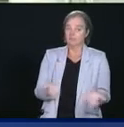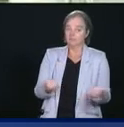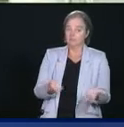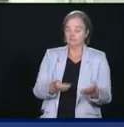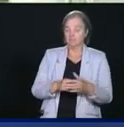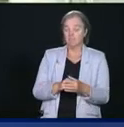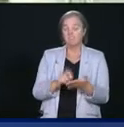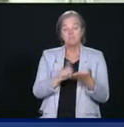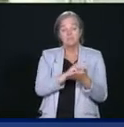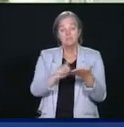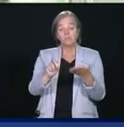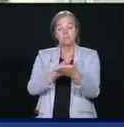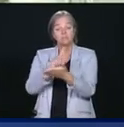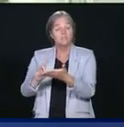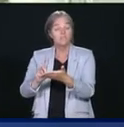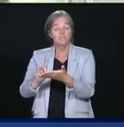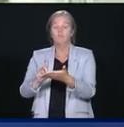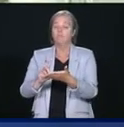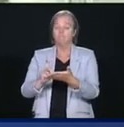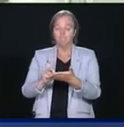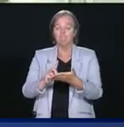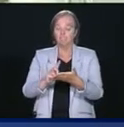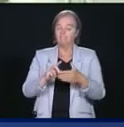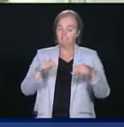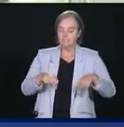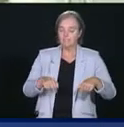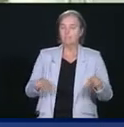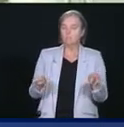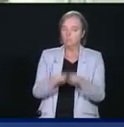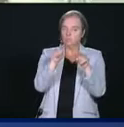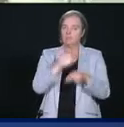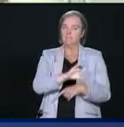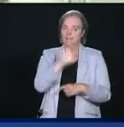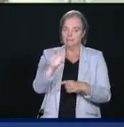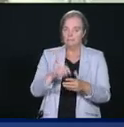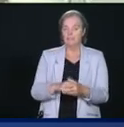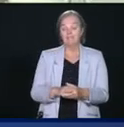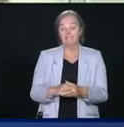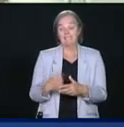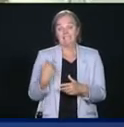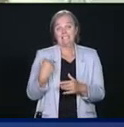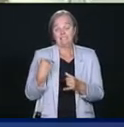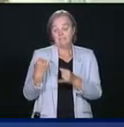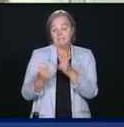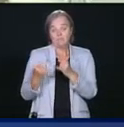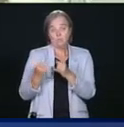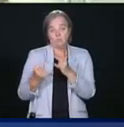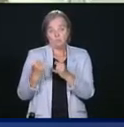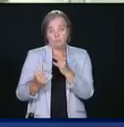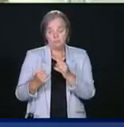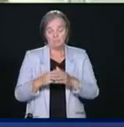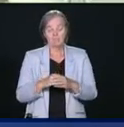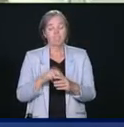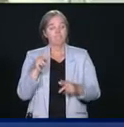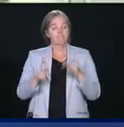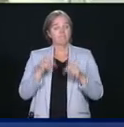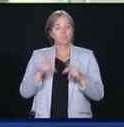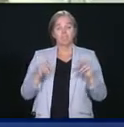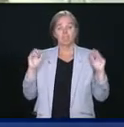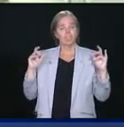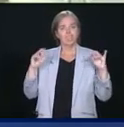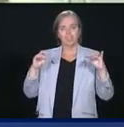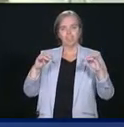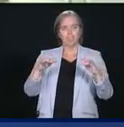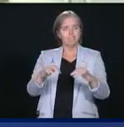cela se passe ici, au Canada. Au cours du week-end, nous avons vu des milliers de personnes se rassembler à travers le pays pour participer